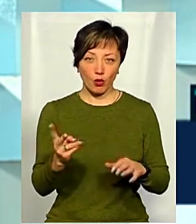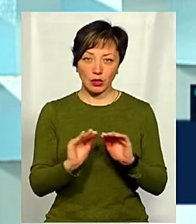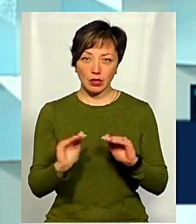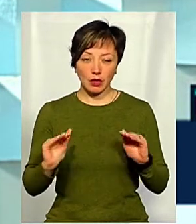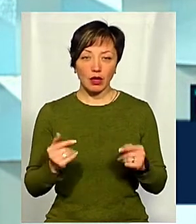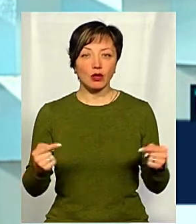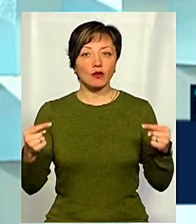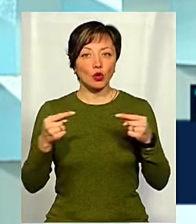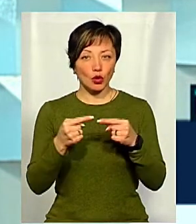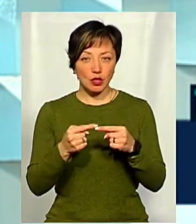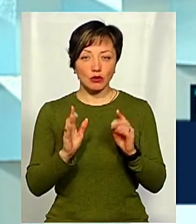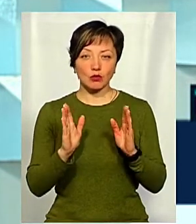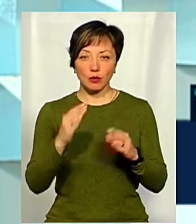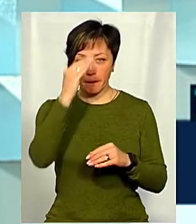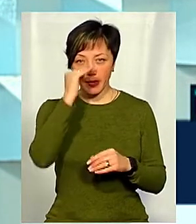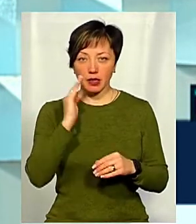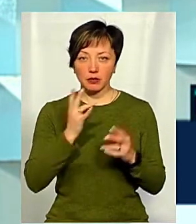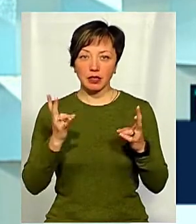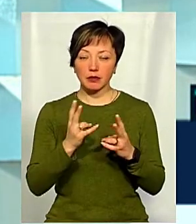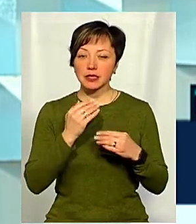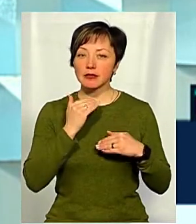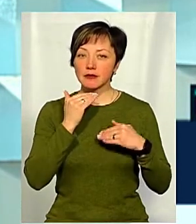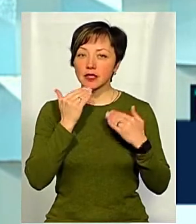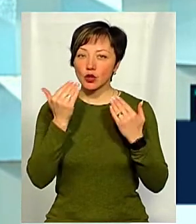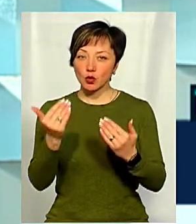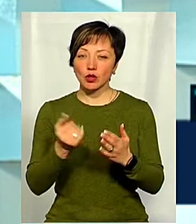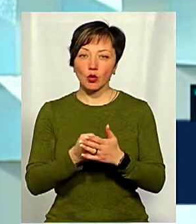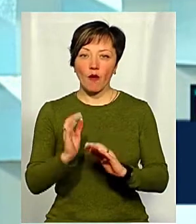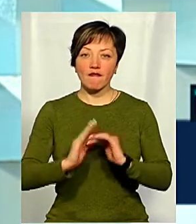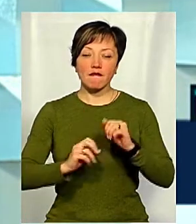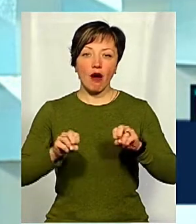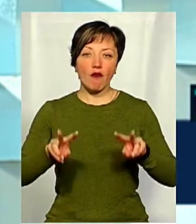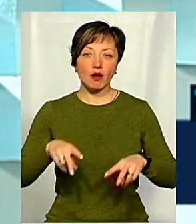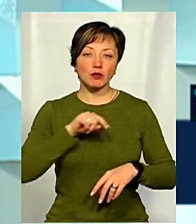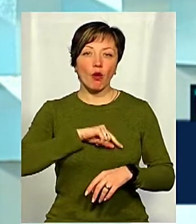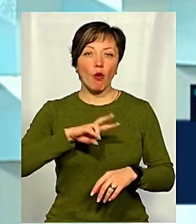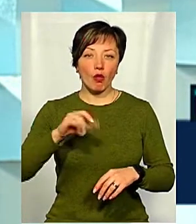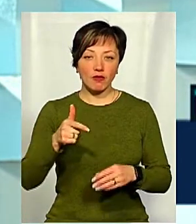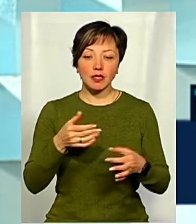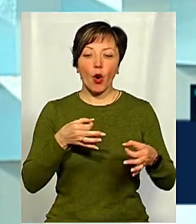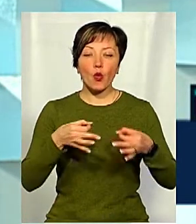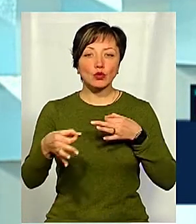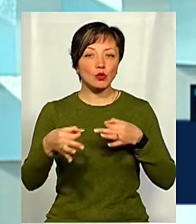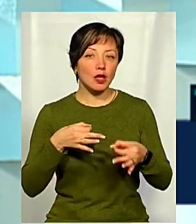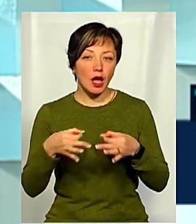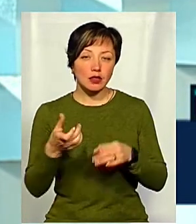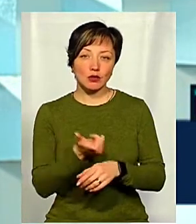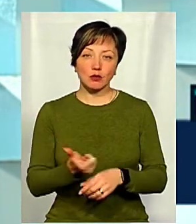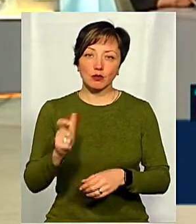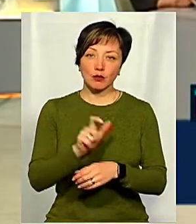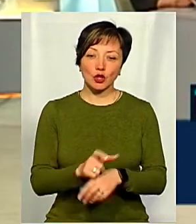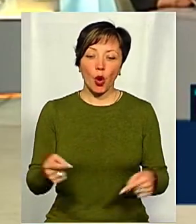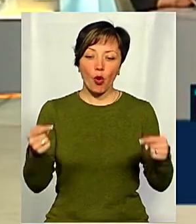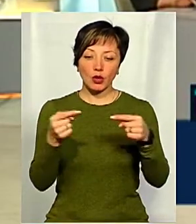іншої. Однозначно, батькам треба звернутися до фахових психологів, принаймні, за консультацією більш